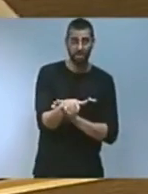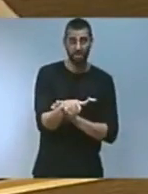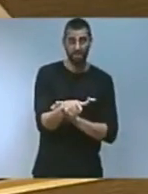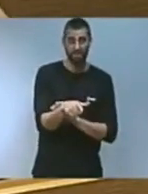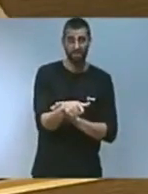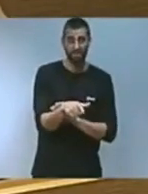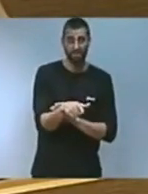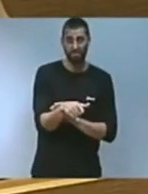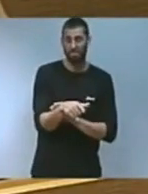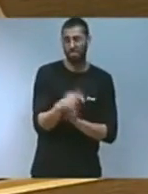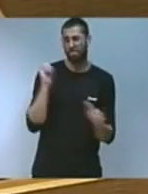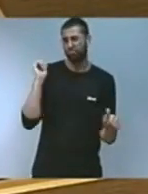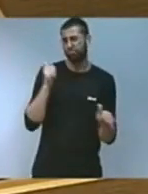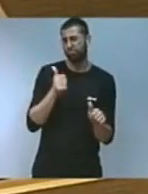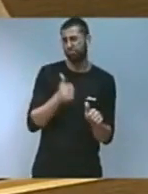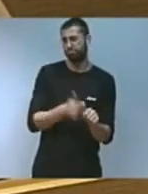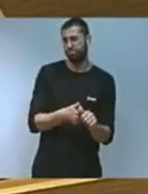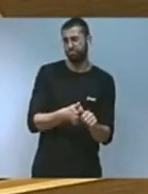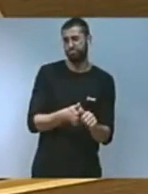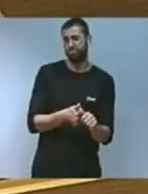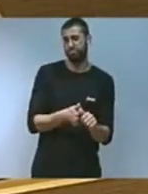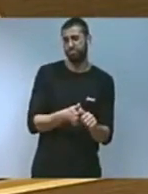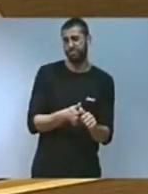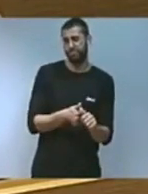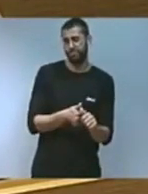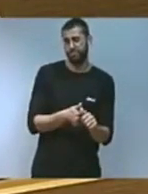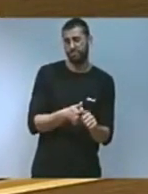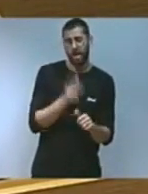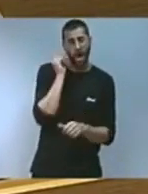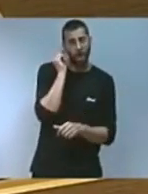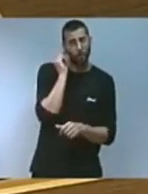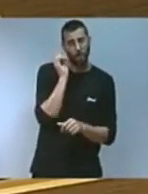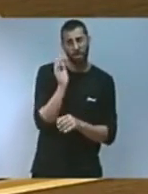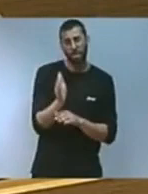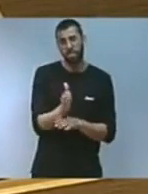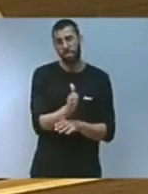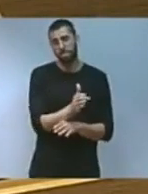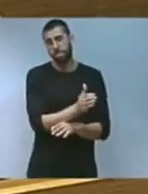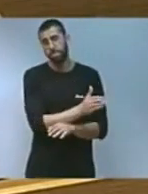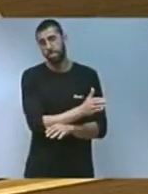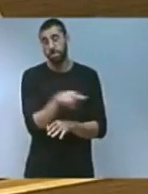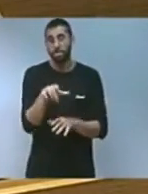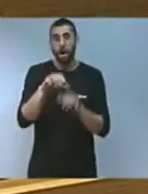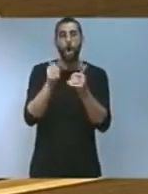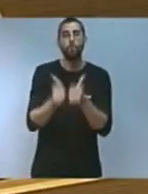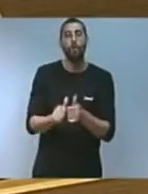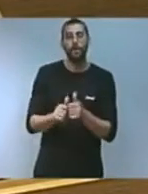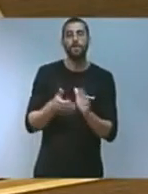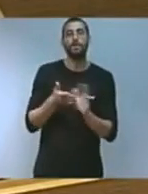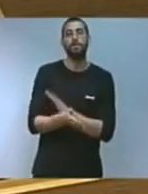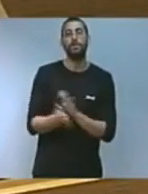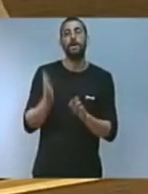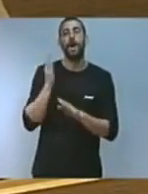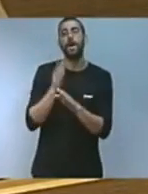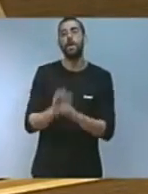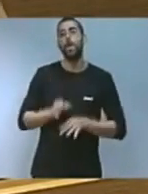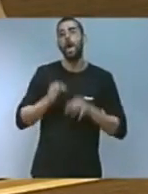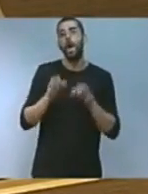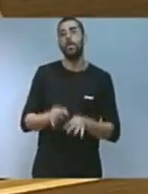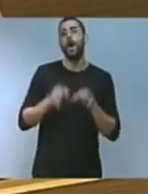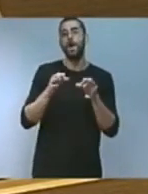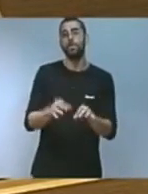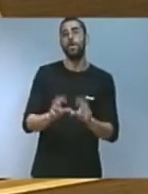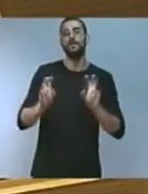temps invisibilitzat no anem a aprofundir en models que perpetuen la discriminació aquí tenim